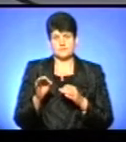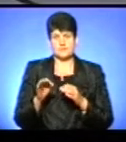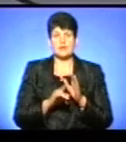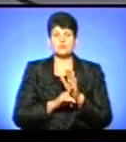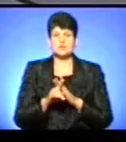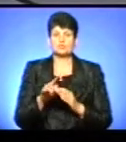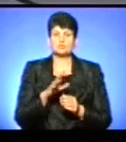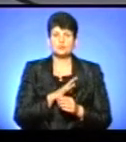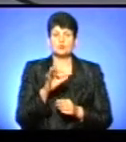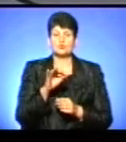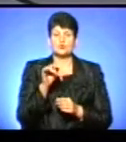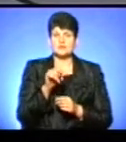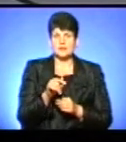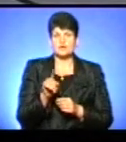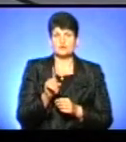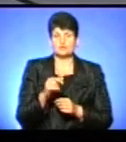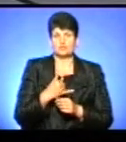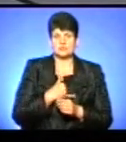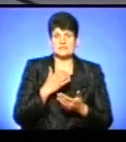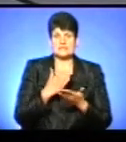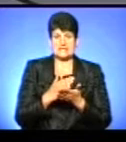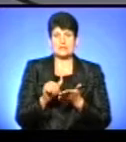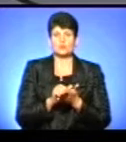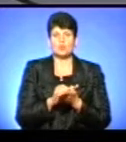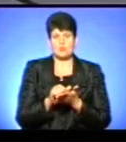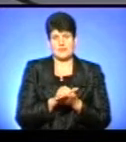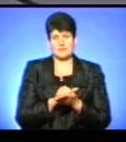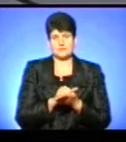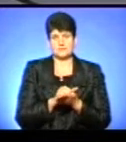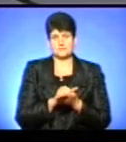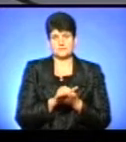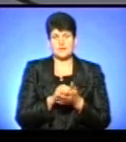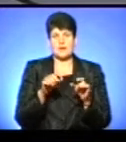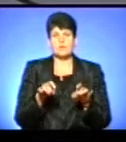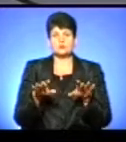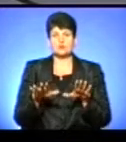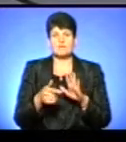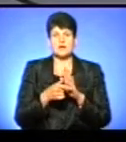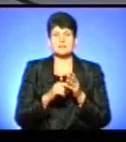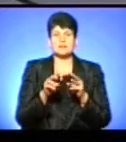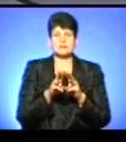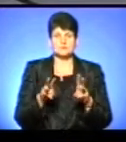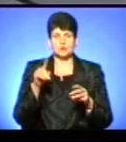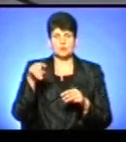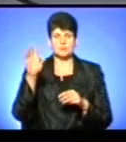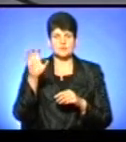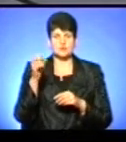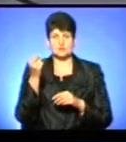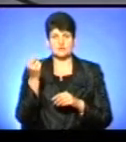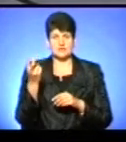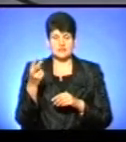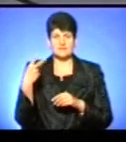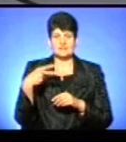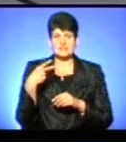Власне, на початку йшлося про те, що в нас є документ постанова Кабінету міністрів, номер 512 від